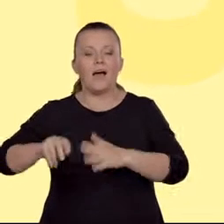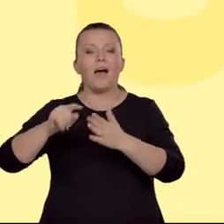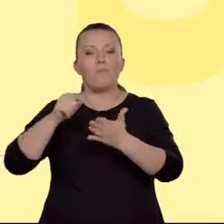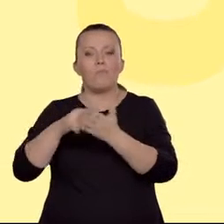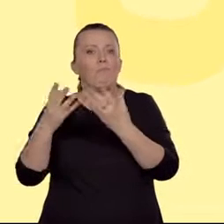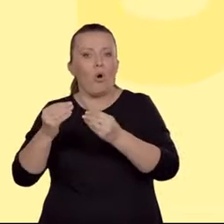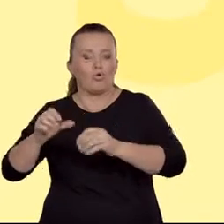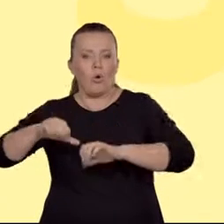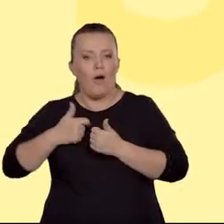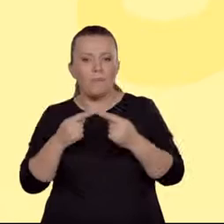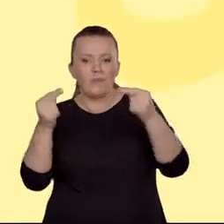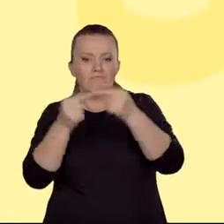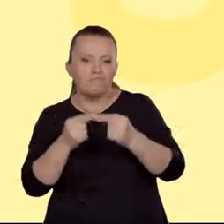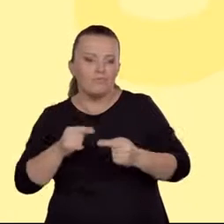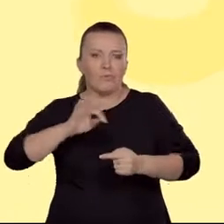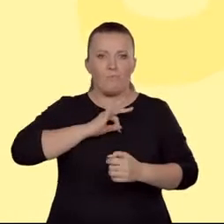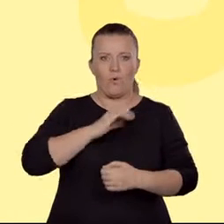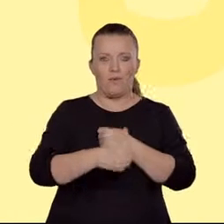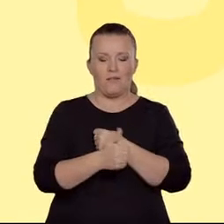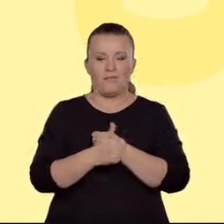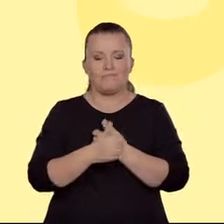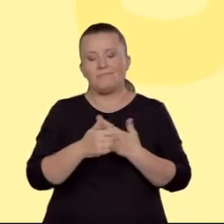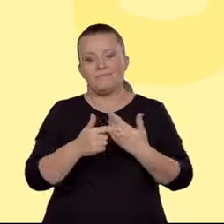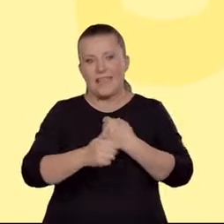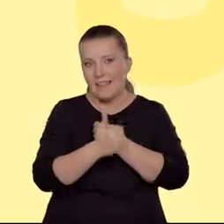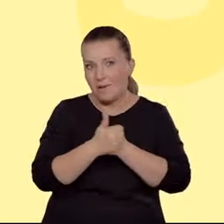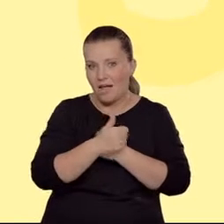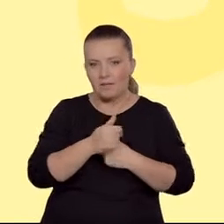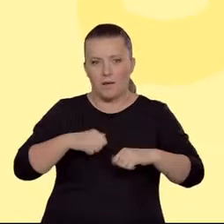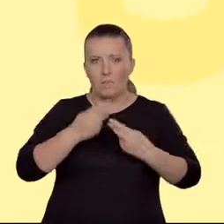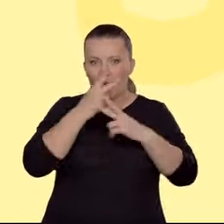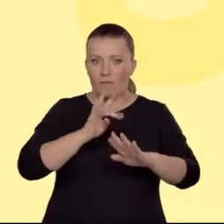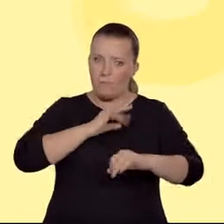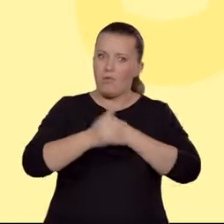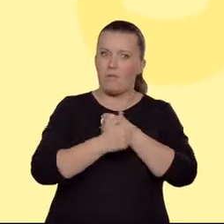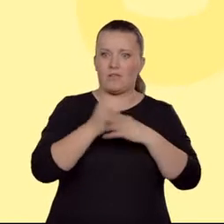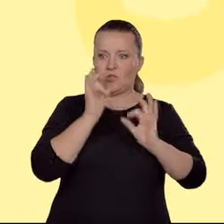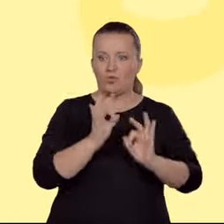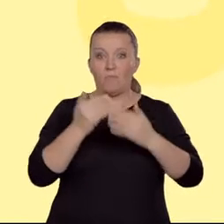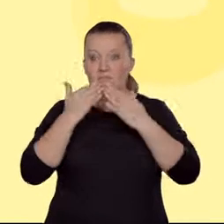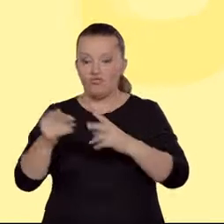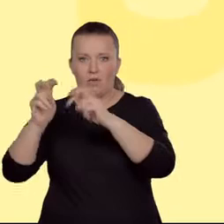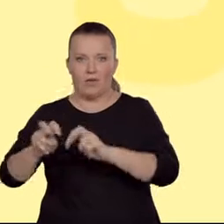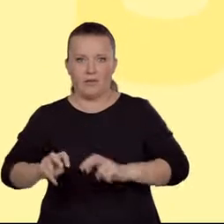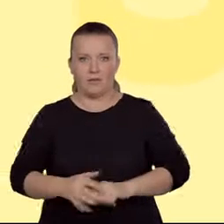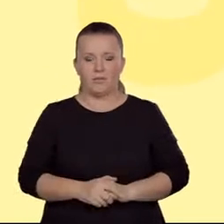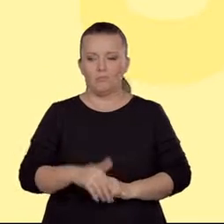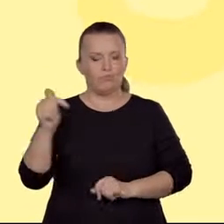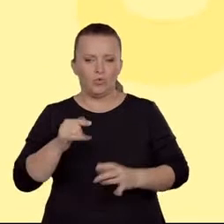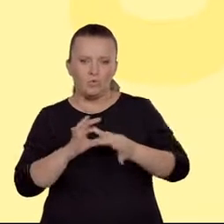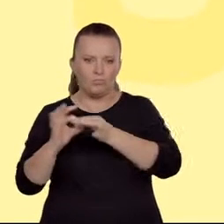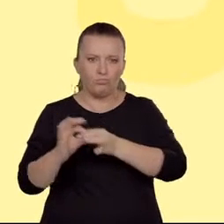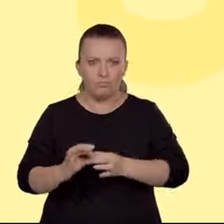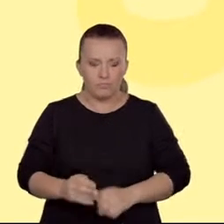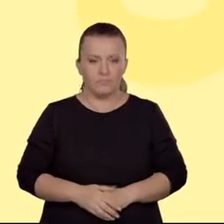interpretacyjną. Ma dostarczać dla niej argumentów, dlatego musi być ściśle z nią związana. Może być tak, że w analizie dochodzimy do miejscu utworu, których nie